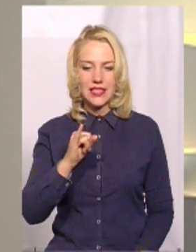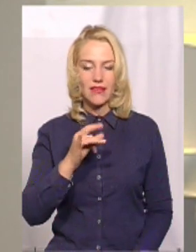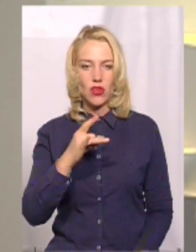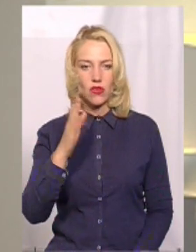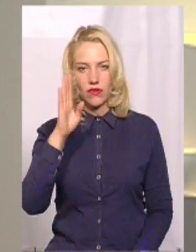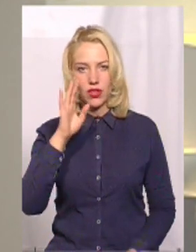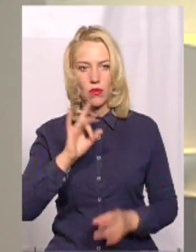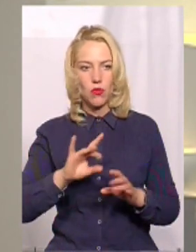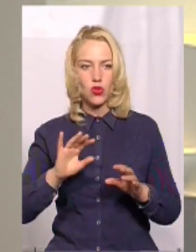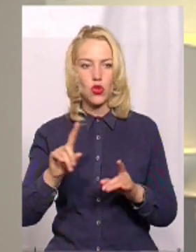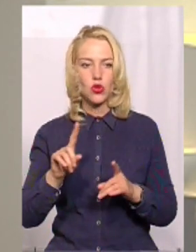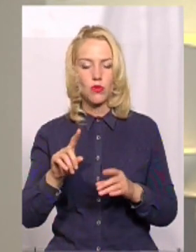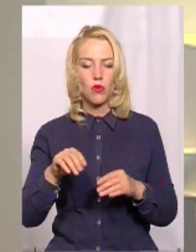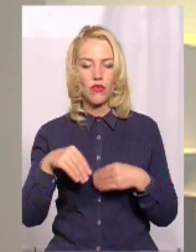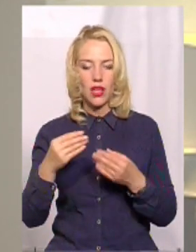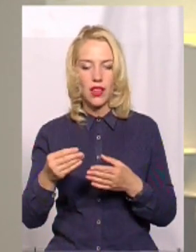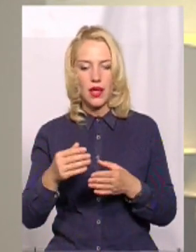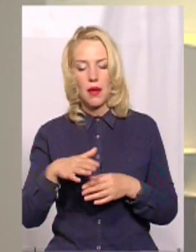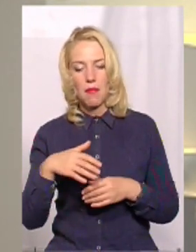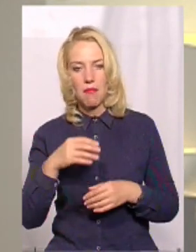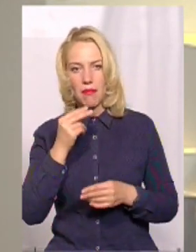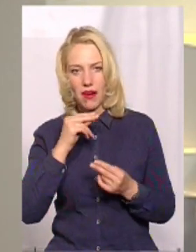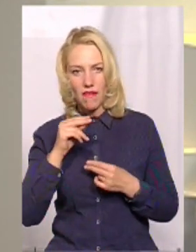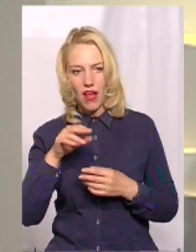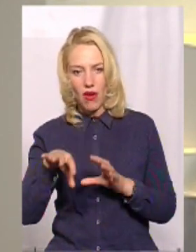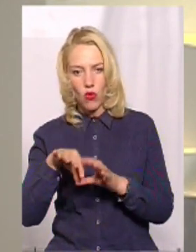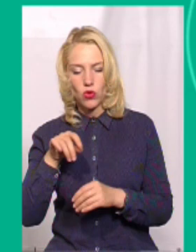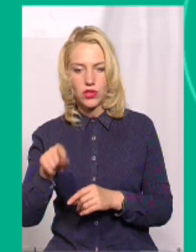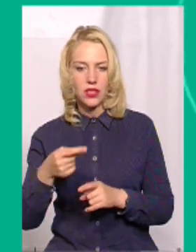телефоном, чому ви дали перевагу цій дорозі. Послухаємо.